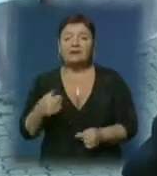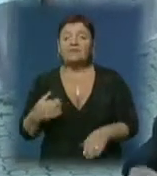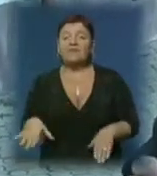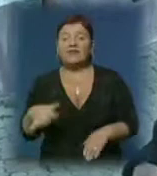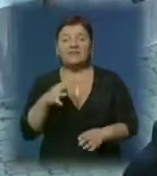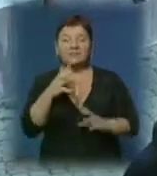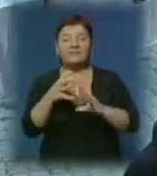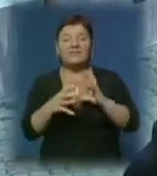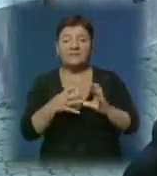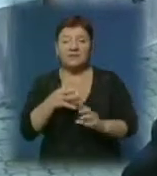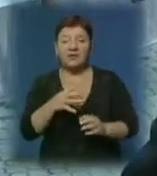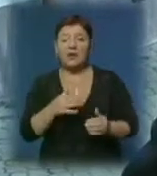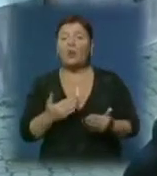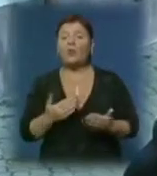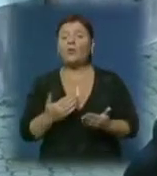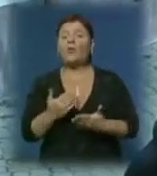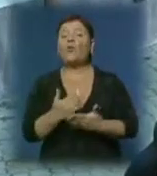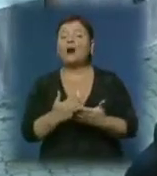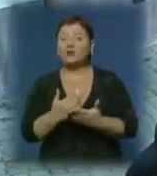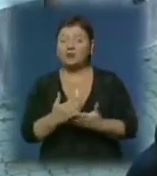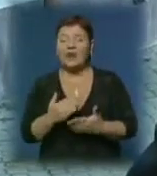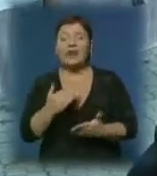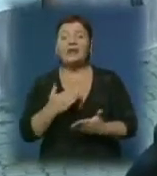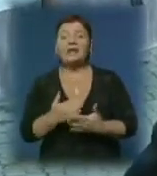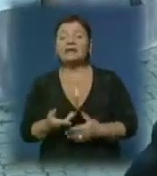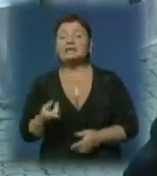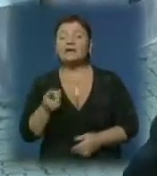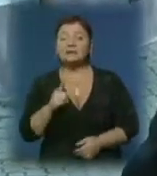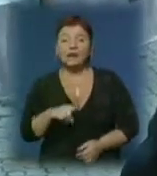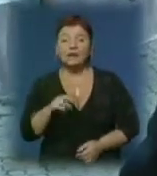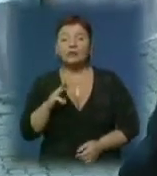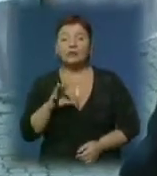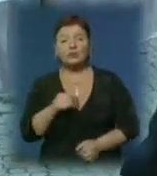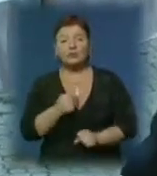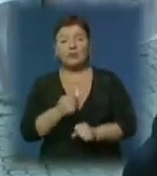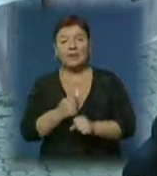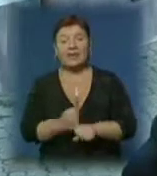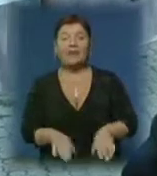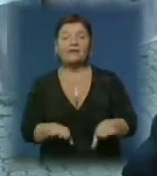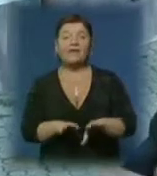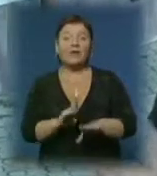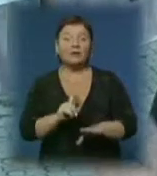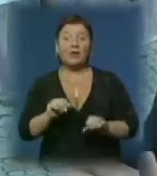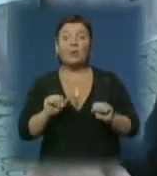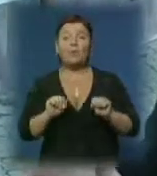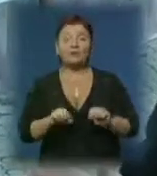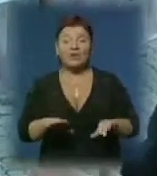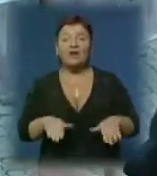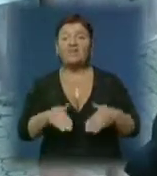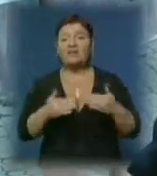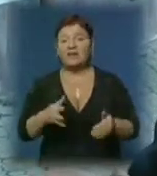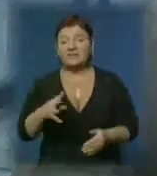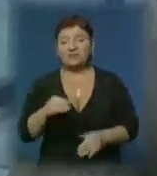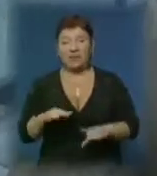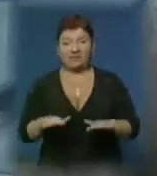світ ухажує. За цим є притулки, я за те, щоб зробили і в Ужгороді таке, що можна віддати, щоб вони мали своє